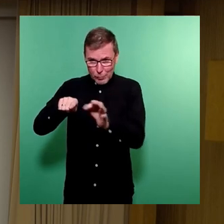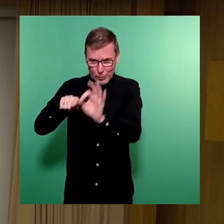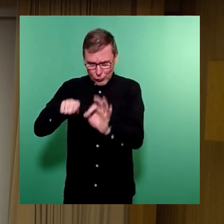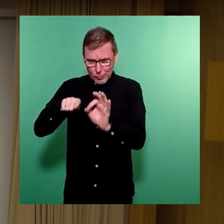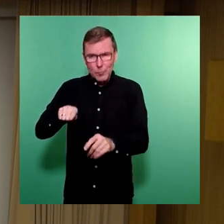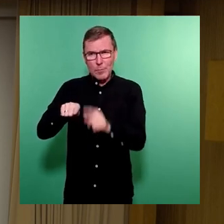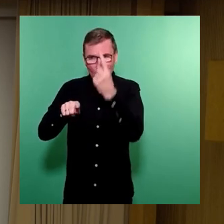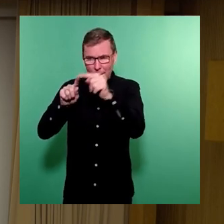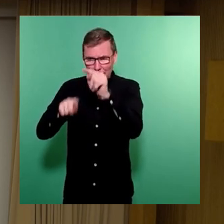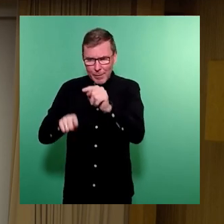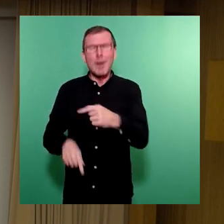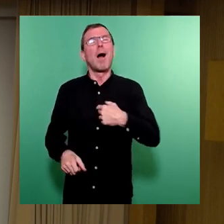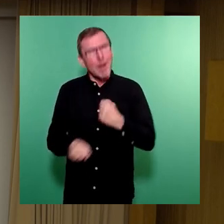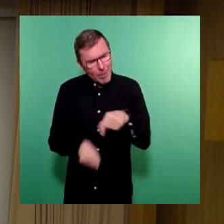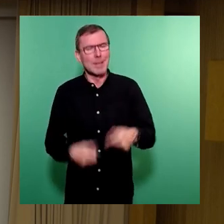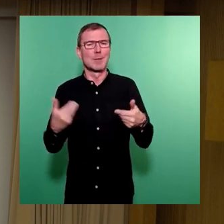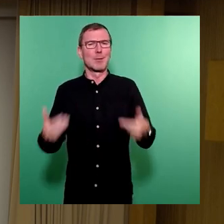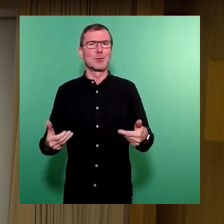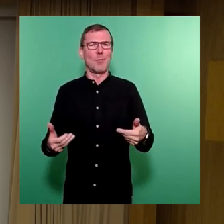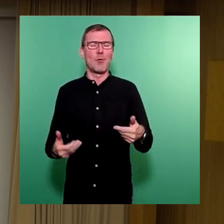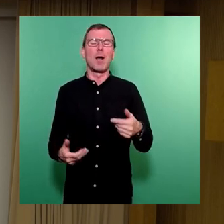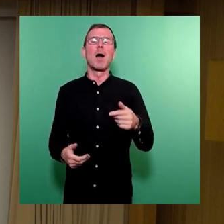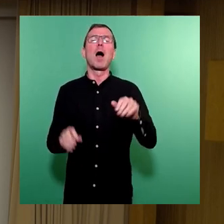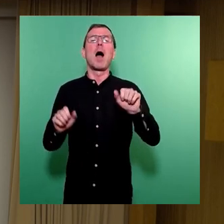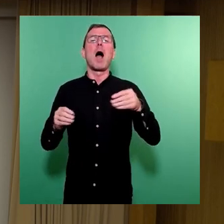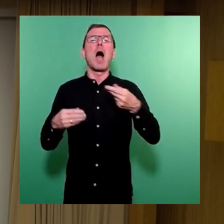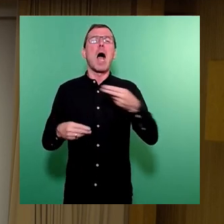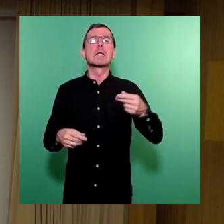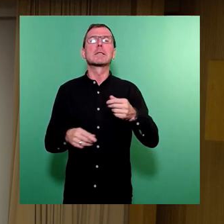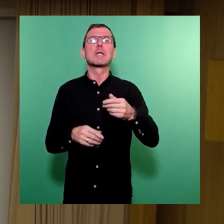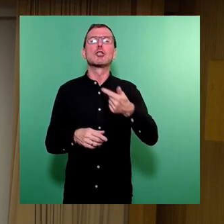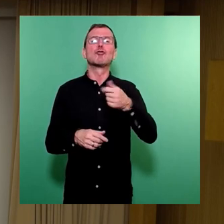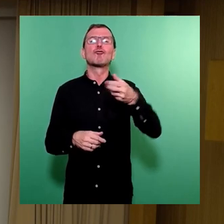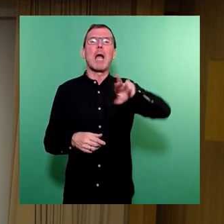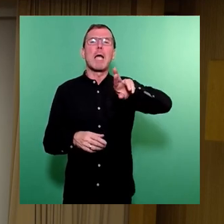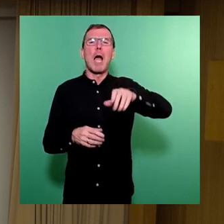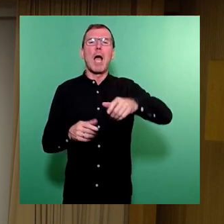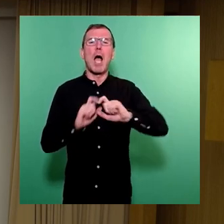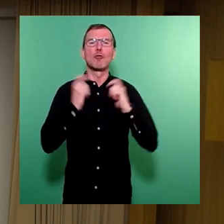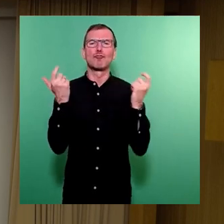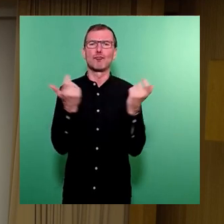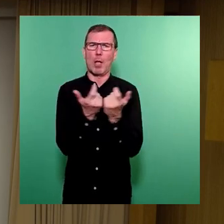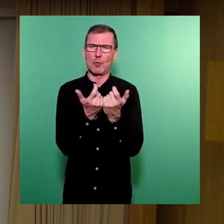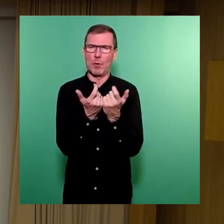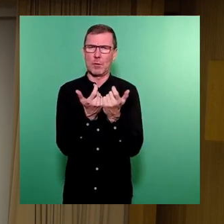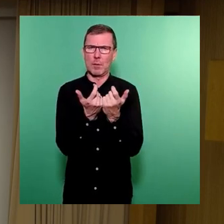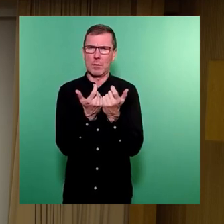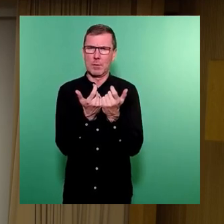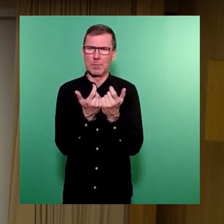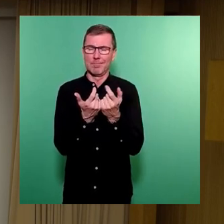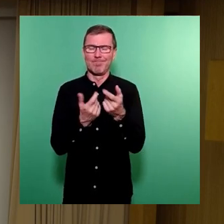Das wollen wir jetzt mal machen. Und zwar beim Heinz-Steier-Stadion. Sehr geehrter Herr Oberbürgermeister, grundsätzlich wird im Wettbewerbschendialog ein